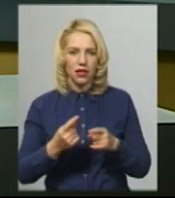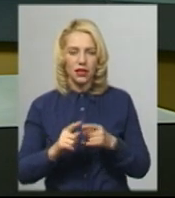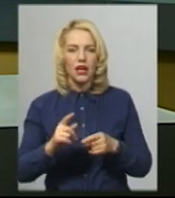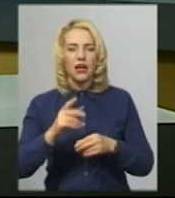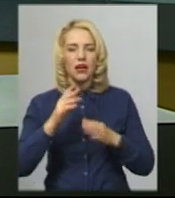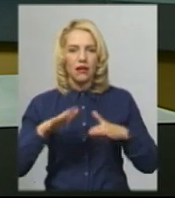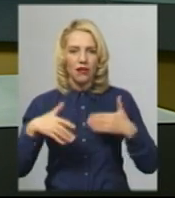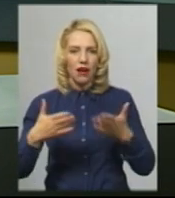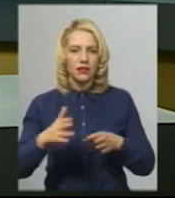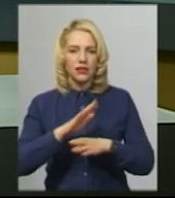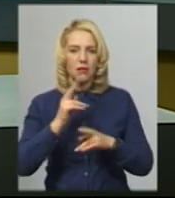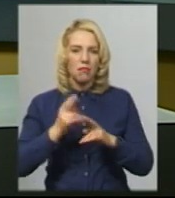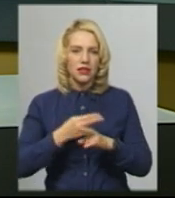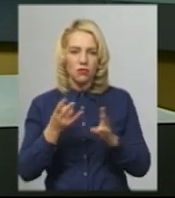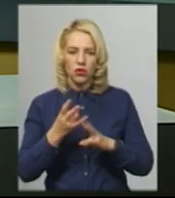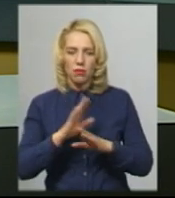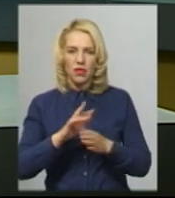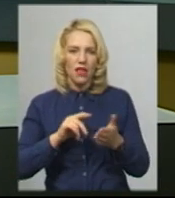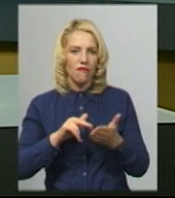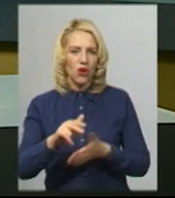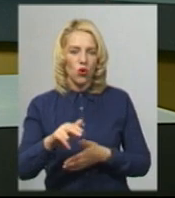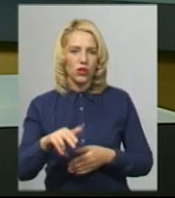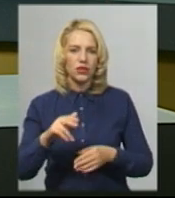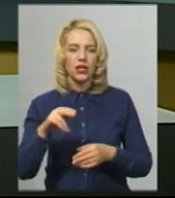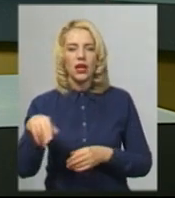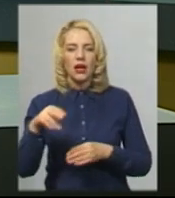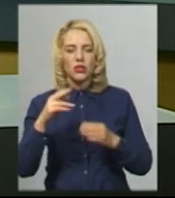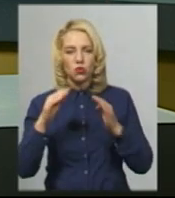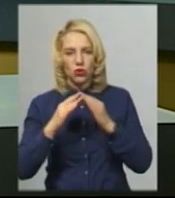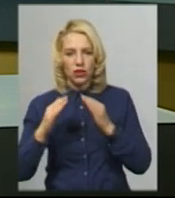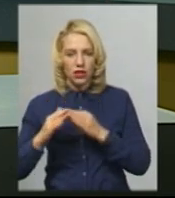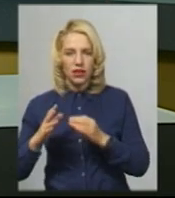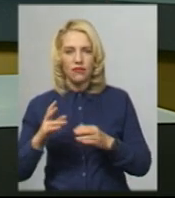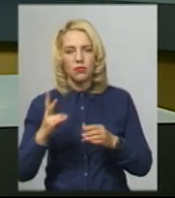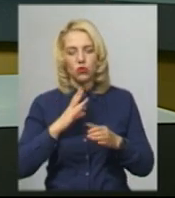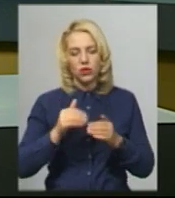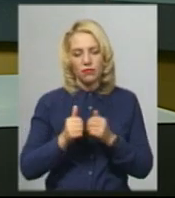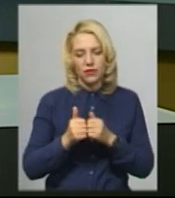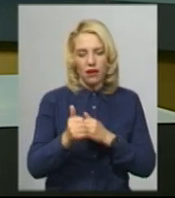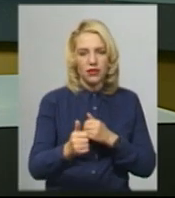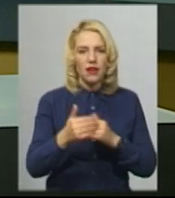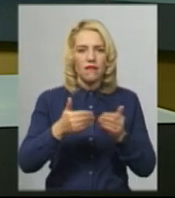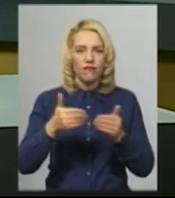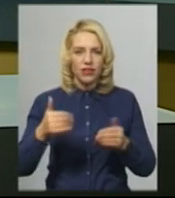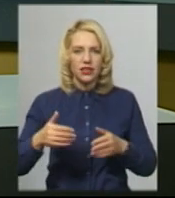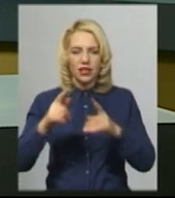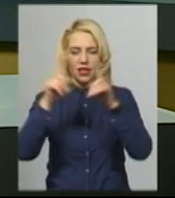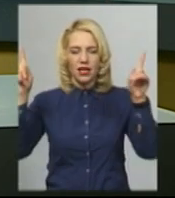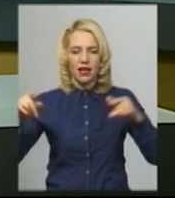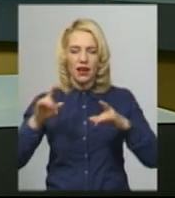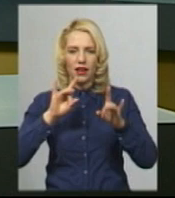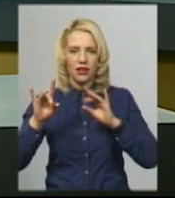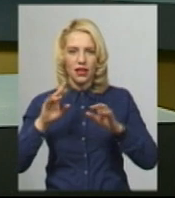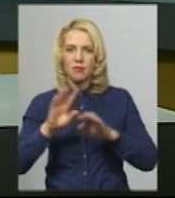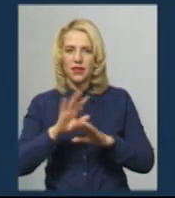потреби не виходити з будинків, триматись подалі від рекламних щитів, ліній електропередач та дерев, не розпалювати багаття та не спалювати сухе